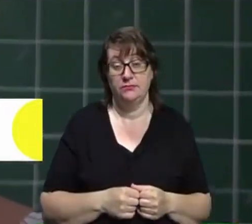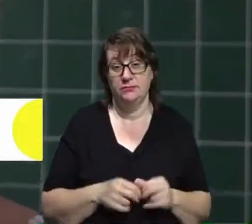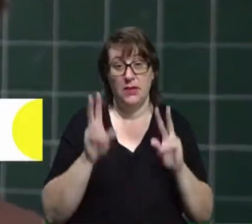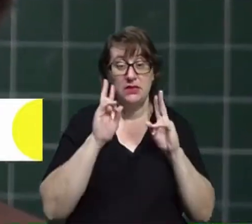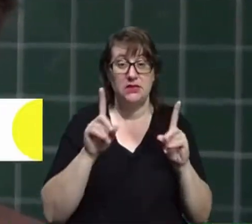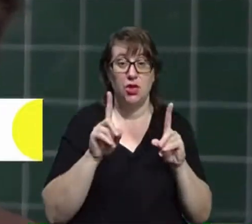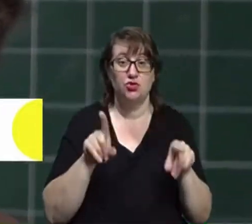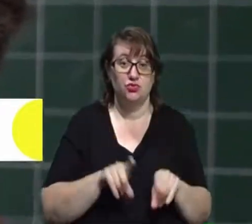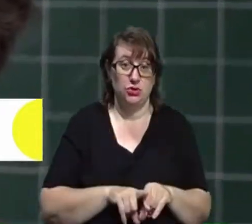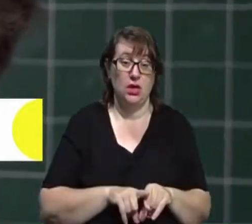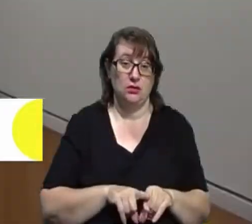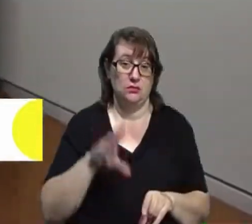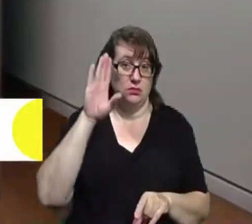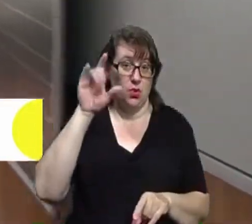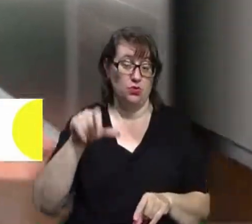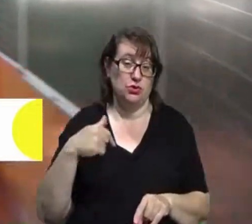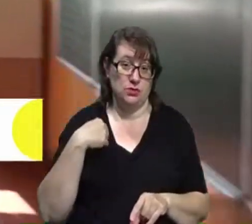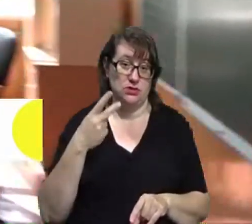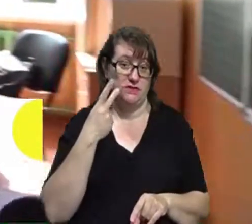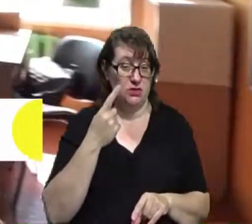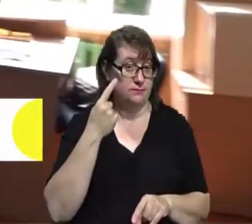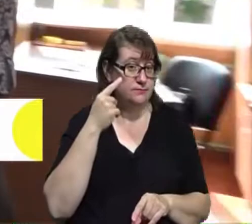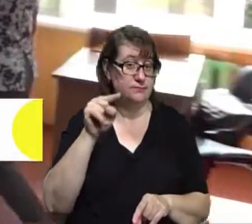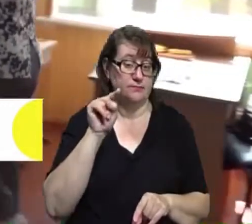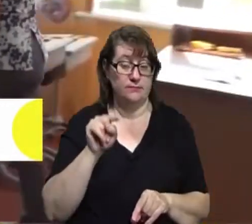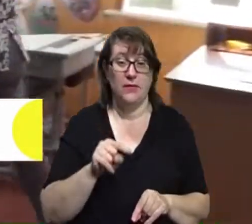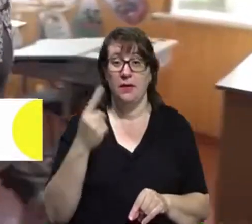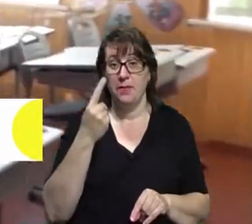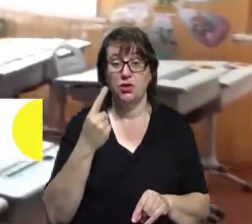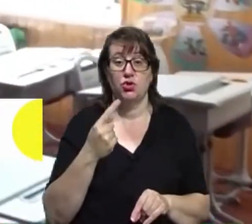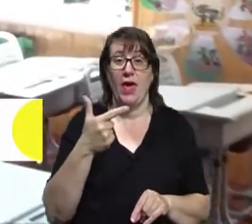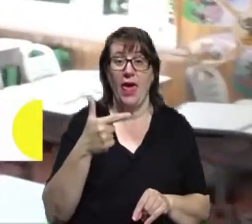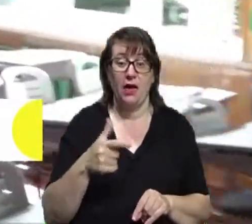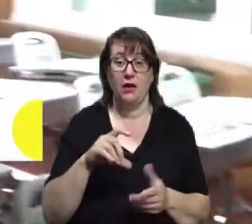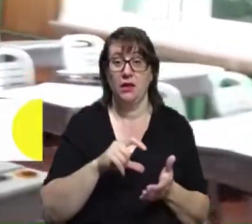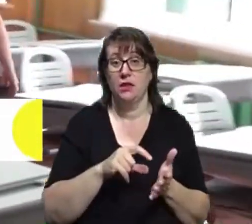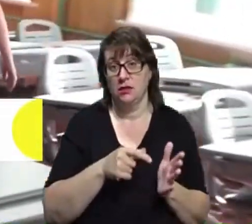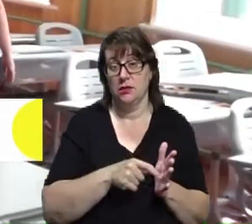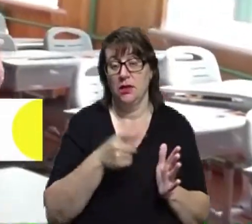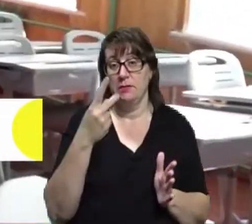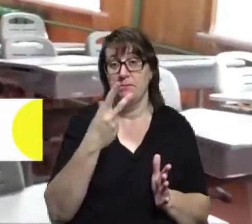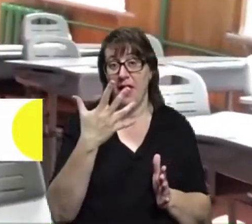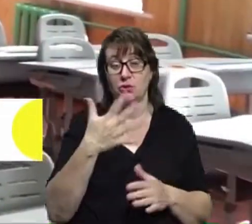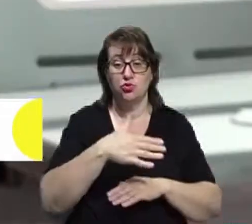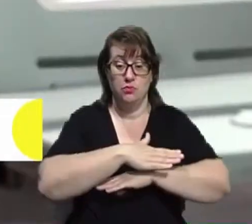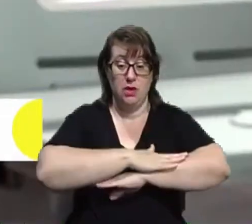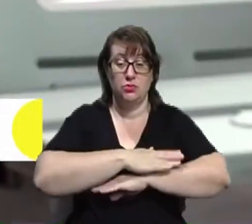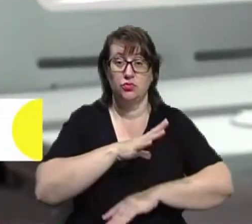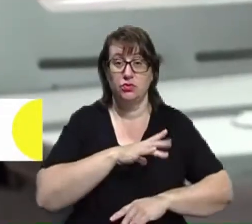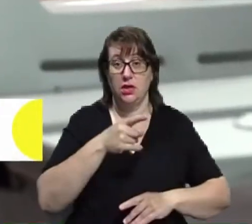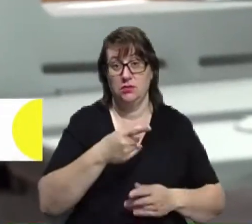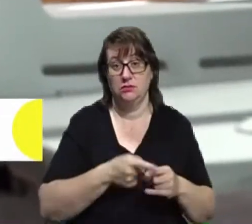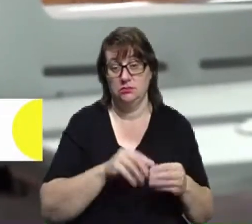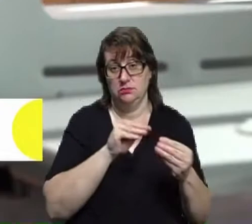Саме такі хлопчики мені впадають в очі». Вчителька тоді першого Г-класу показує п'яту парту біля вікна. Каже, це була безмінна парта